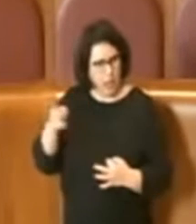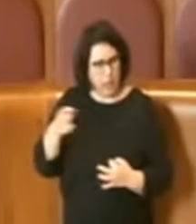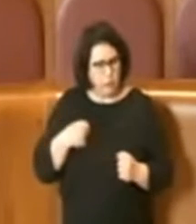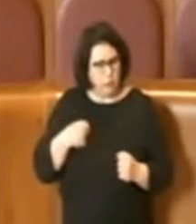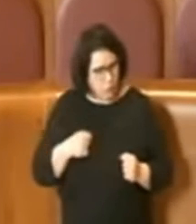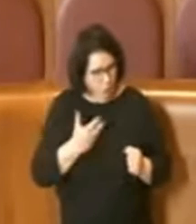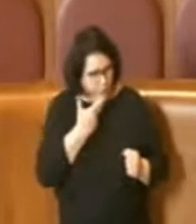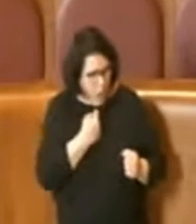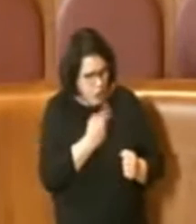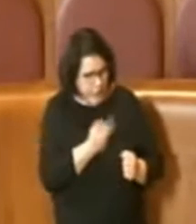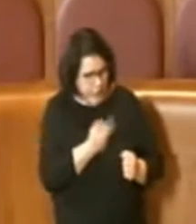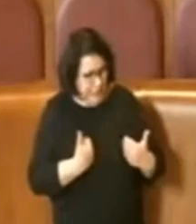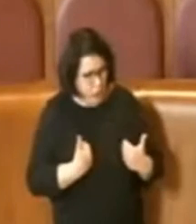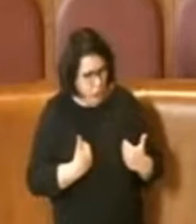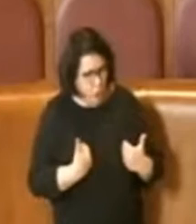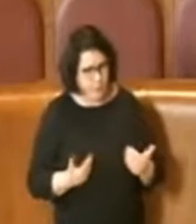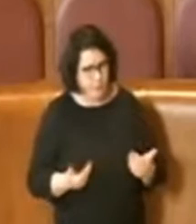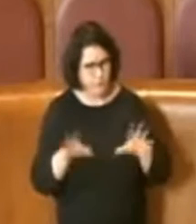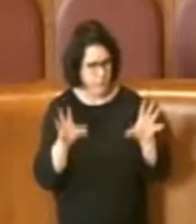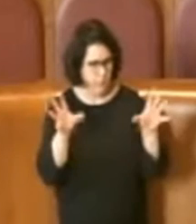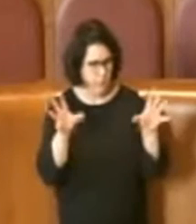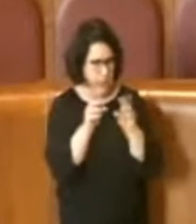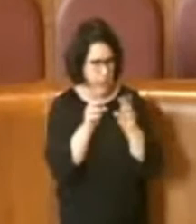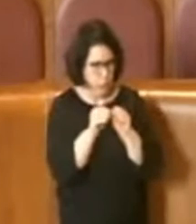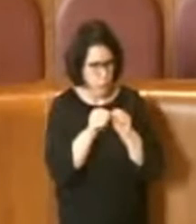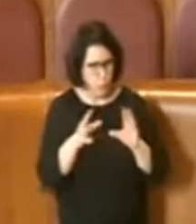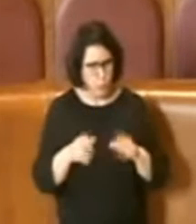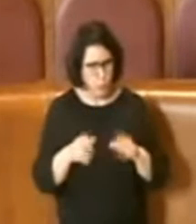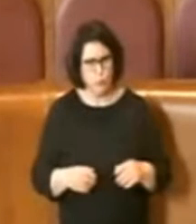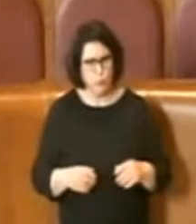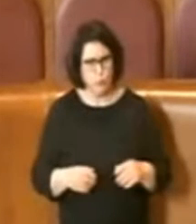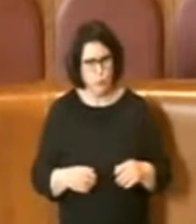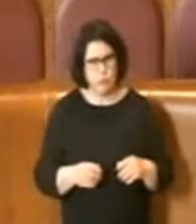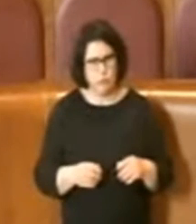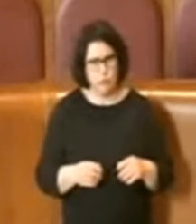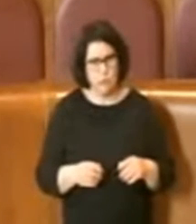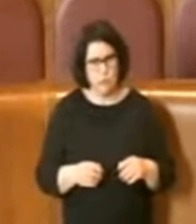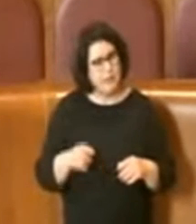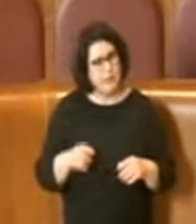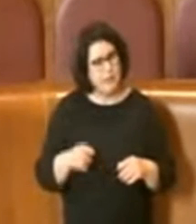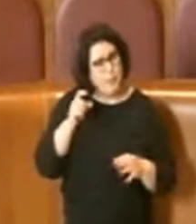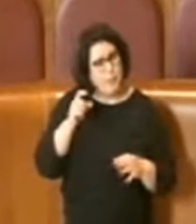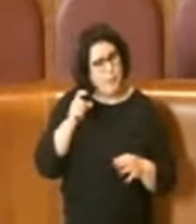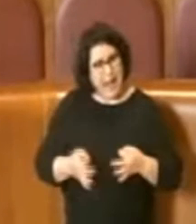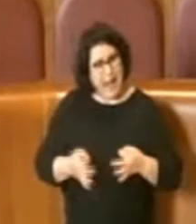e lo faccio in questi termini che, riassumendo quello che ha detto il garante,